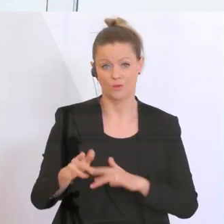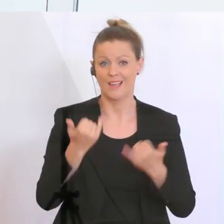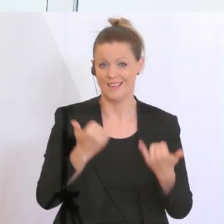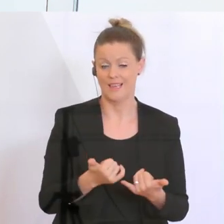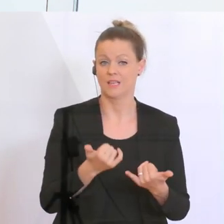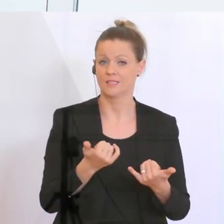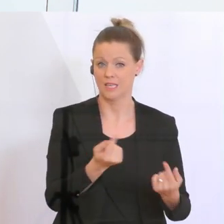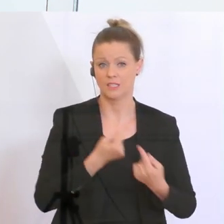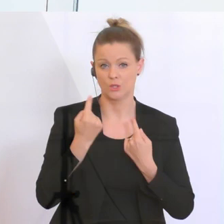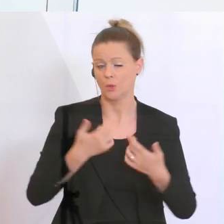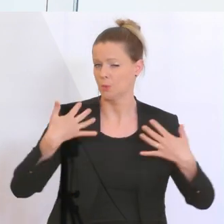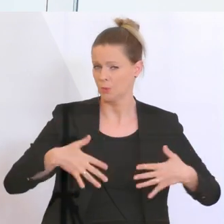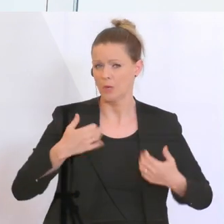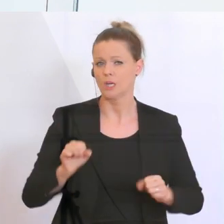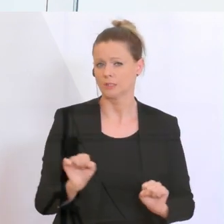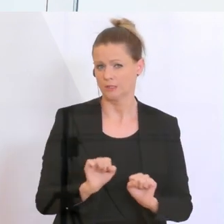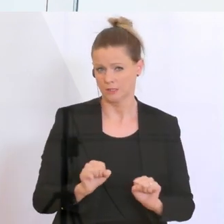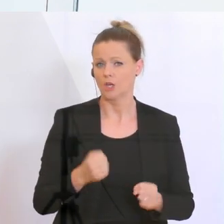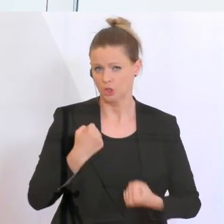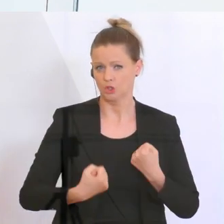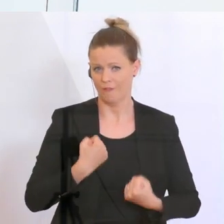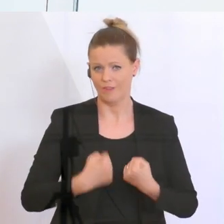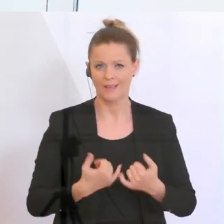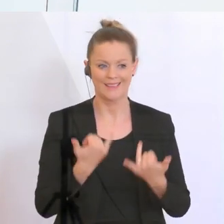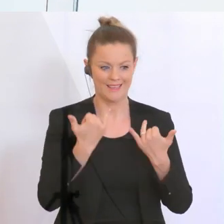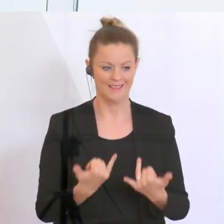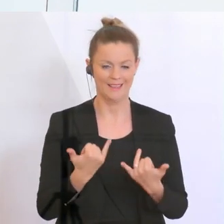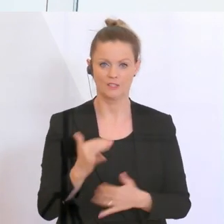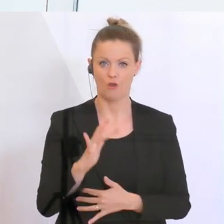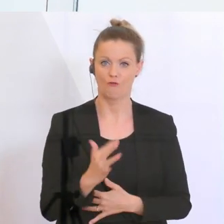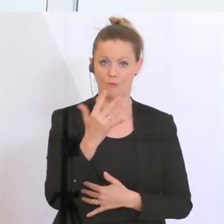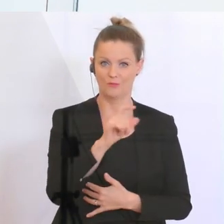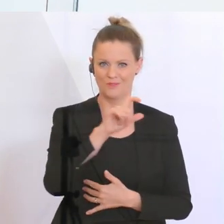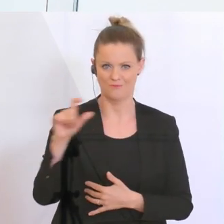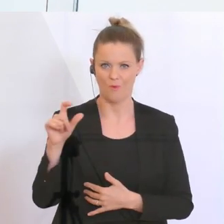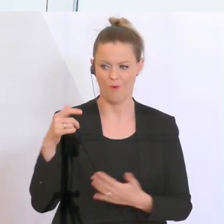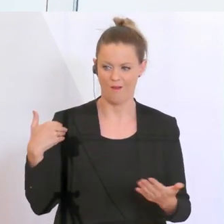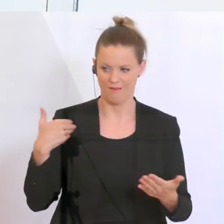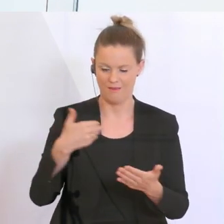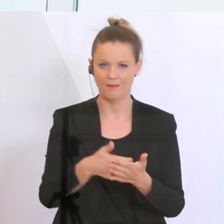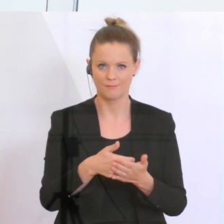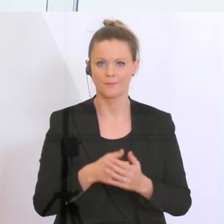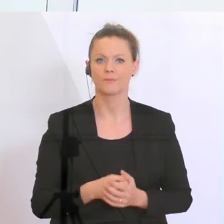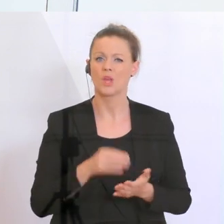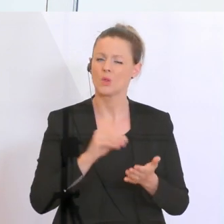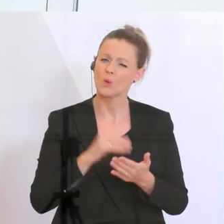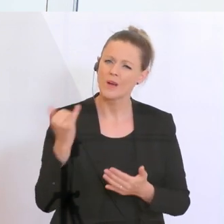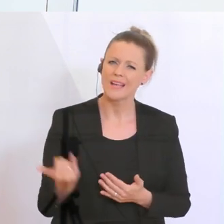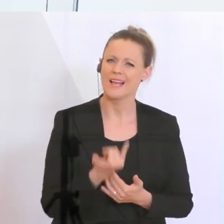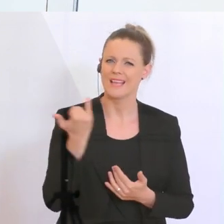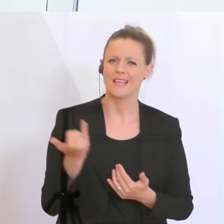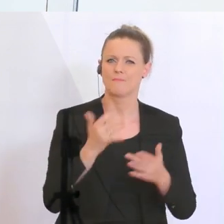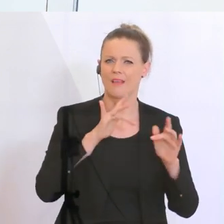Zeiten haben. Wir sind jetzt in der fünften Woche. Es gibt noch immer sehr viele